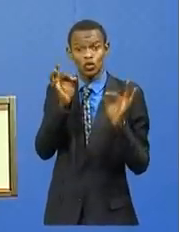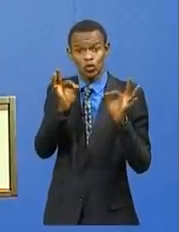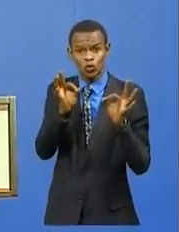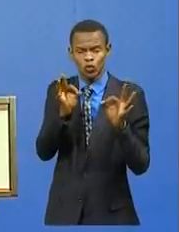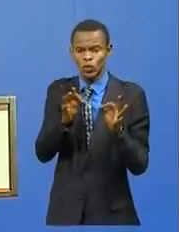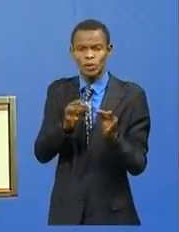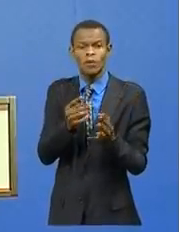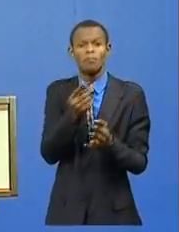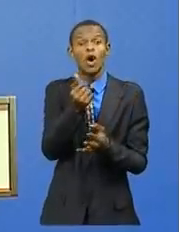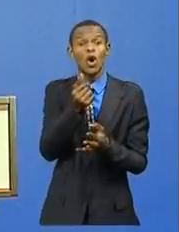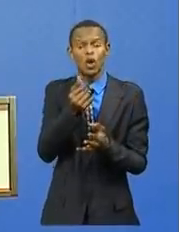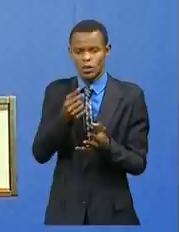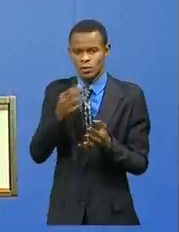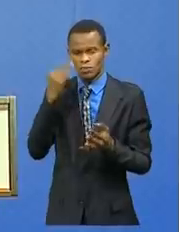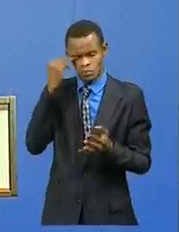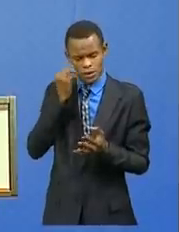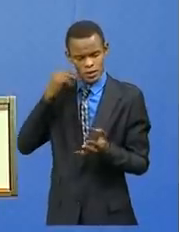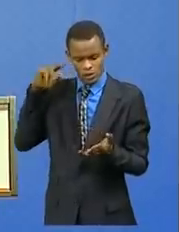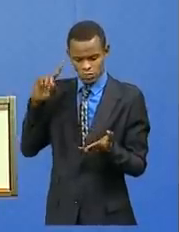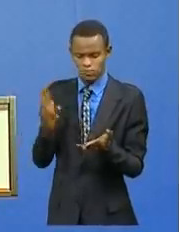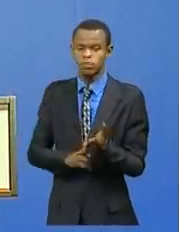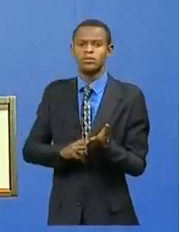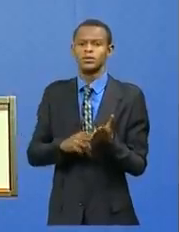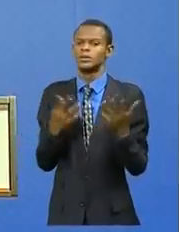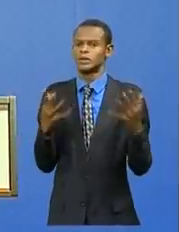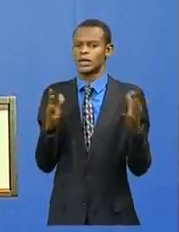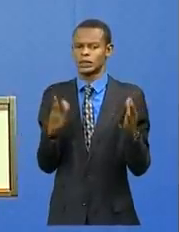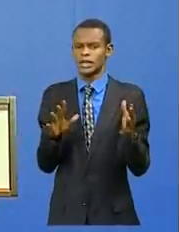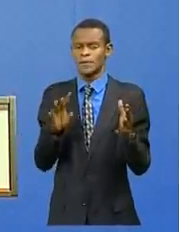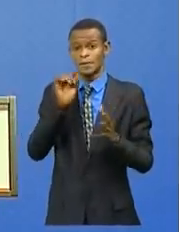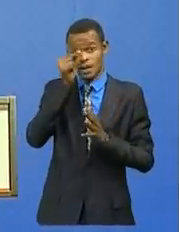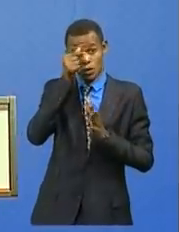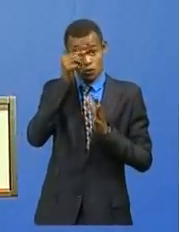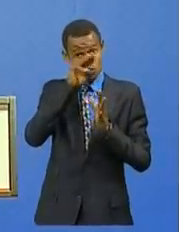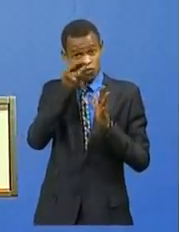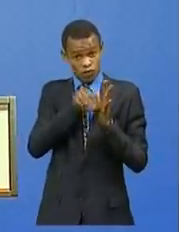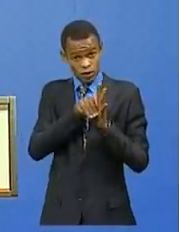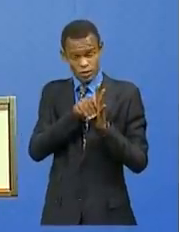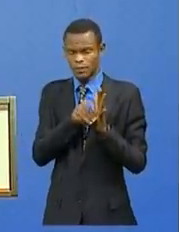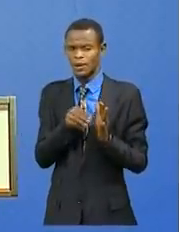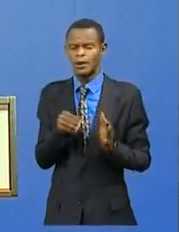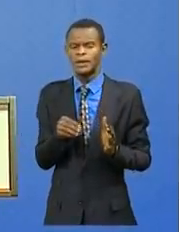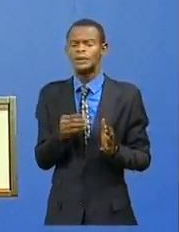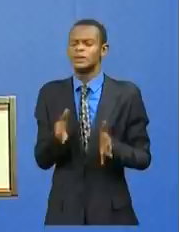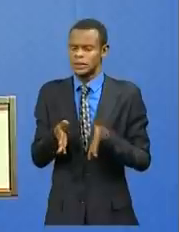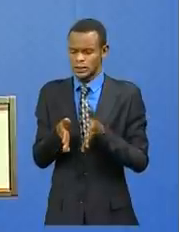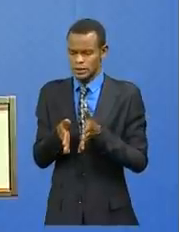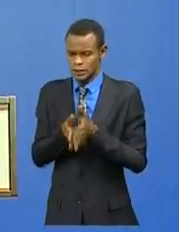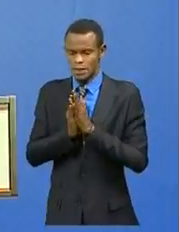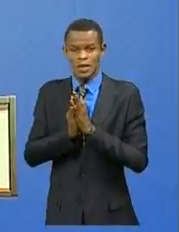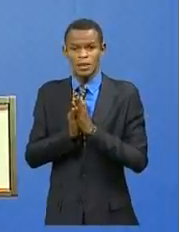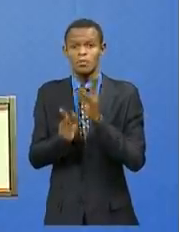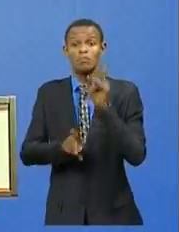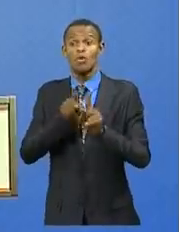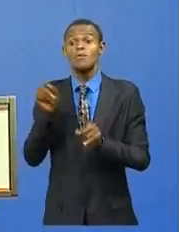et celui de la Santé publique, Hygiène et Prévention. Le gouvernement, qui réitère son message d'appel au respect strict